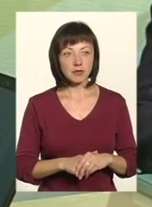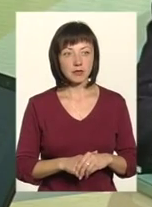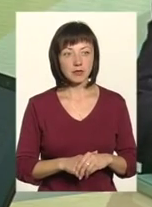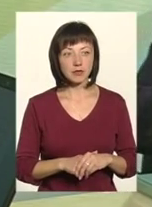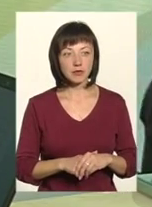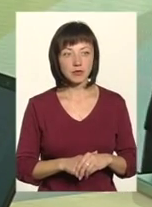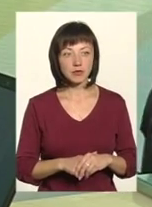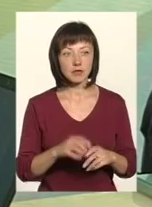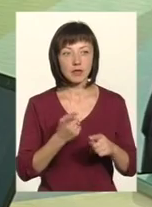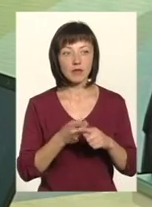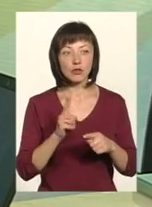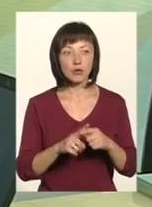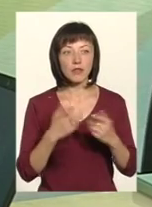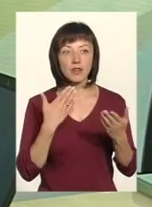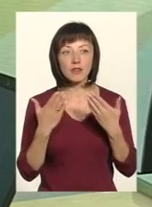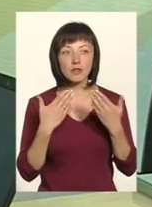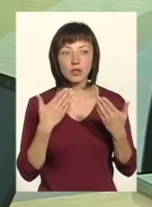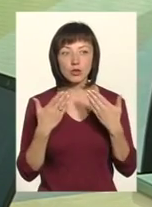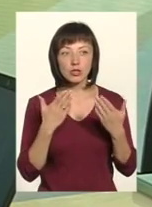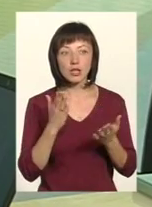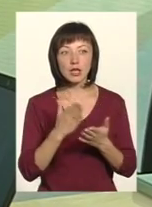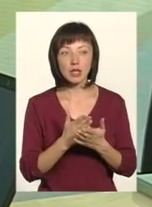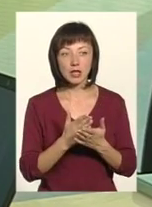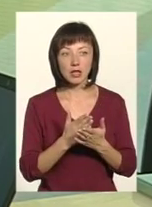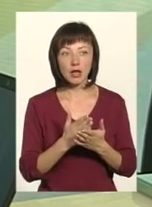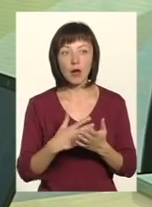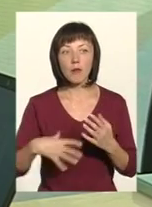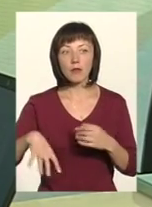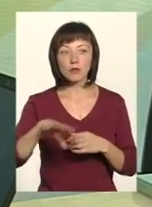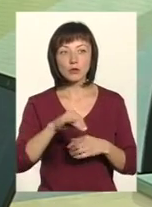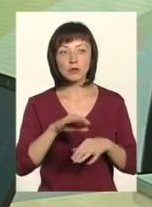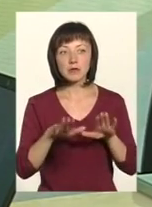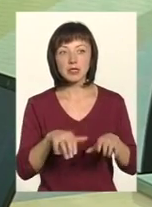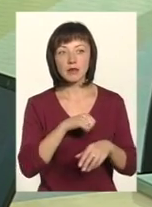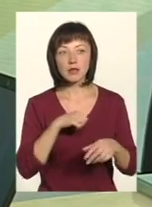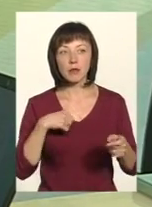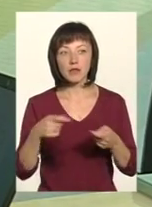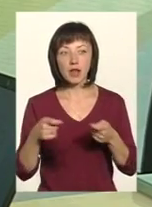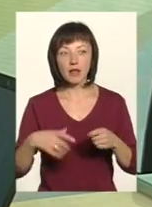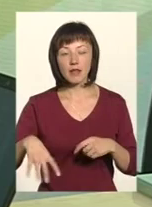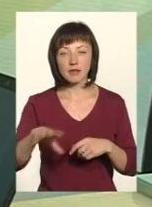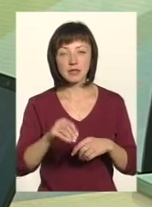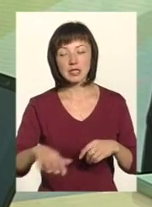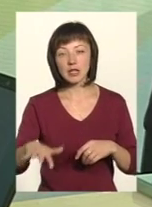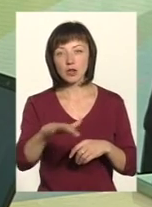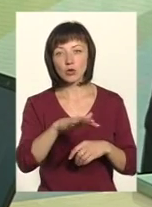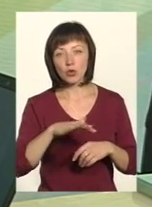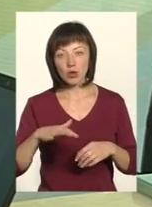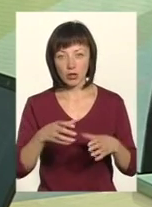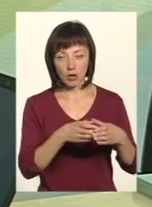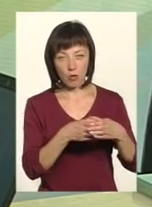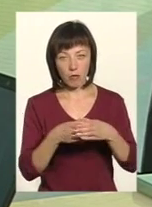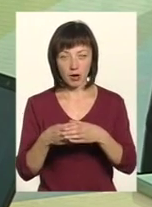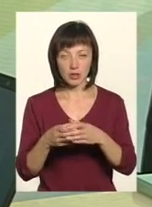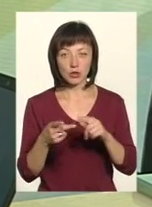В цьому відношенні є повсюдність місцевого самоврядування, тобто вона діє на всій території територіальної громади.